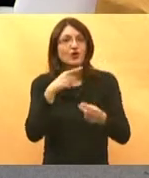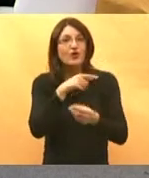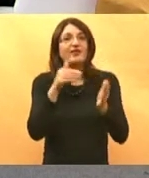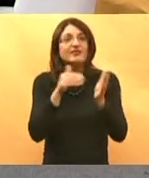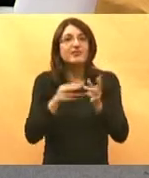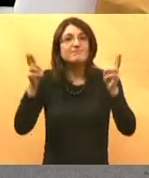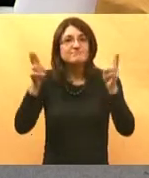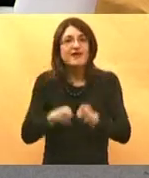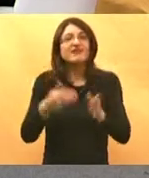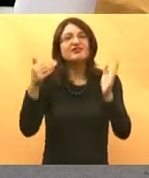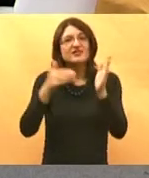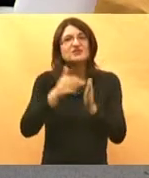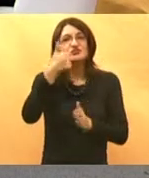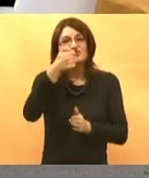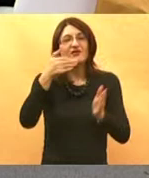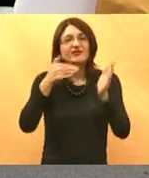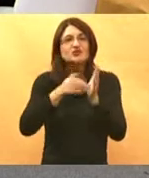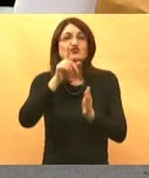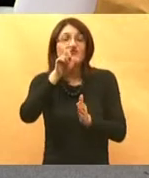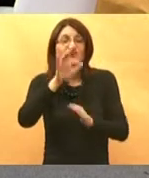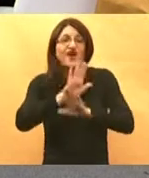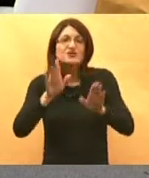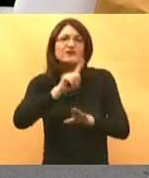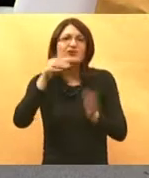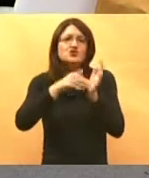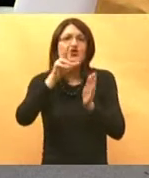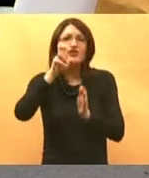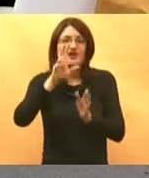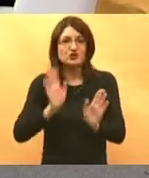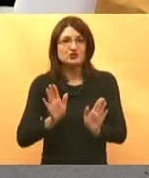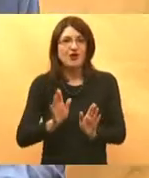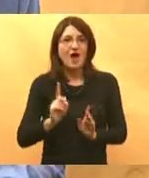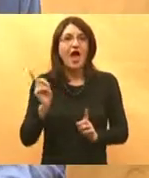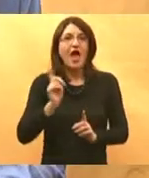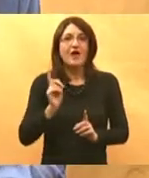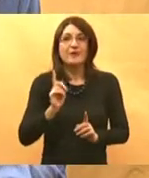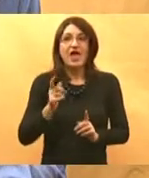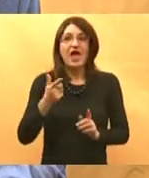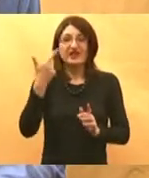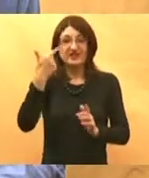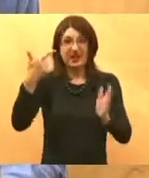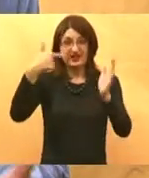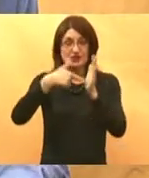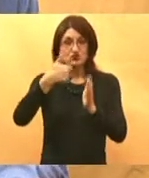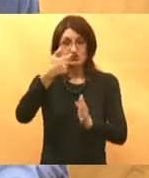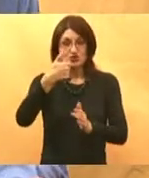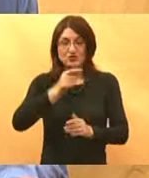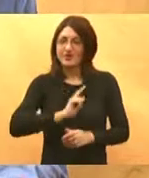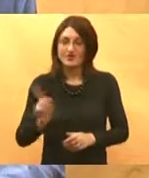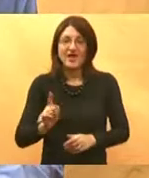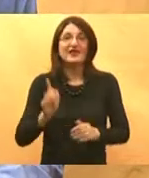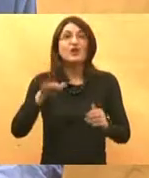biti 1100 ili 1200 ili 1300 pacijenata. Da ne može imati maksimalne timove od 2100 pacijenata nego 1500